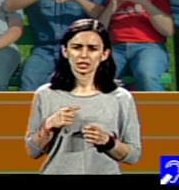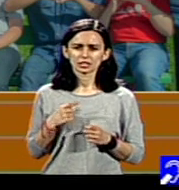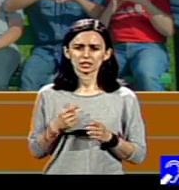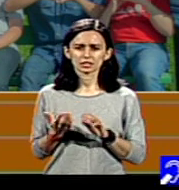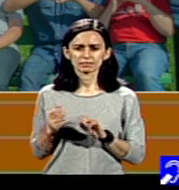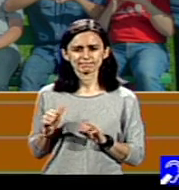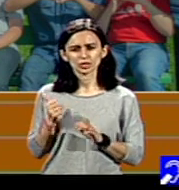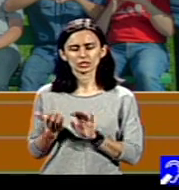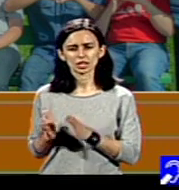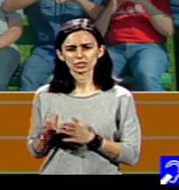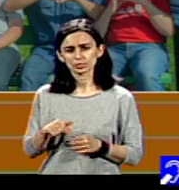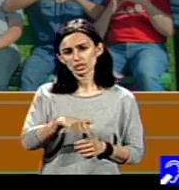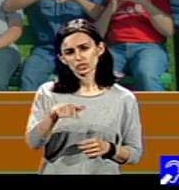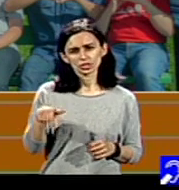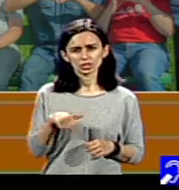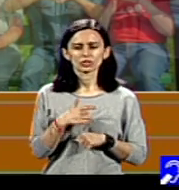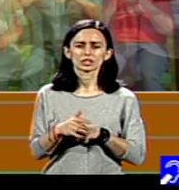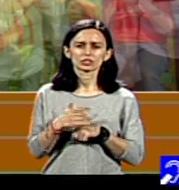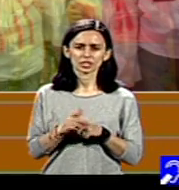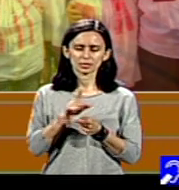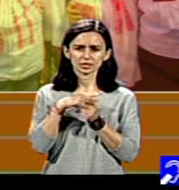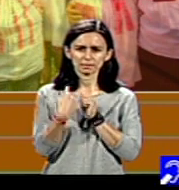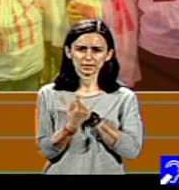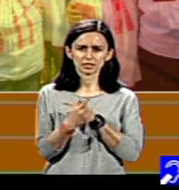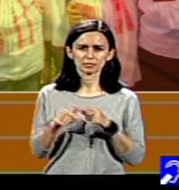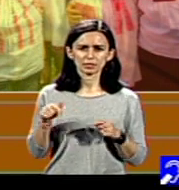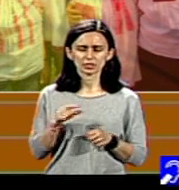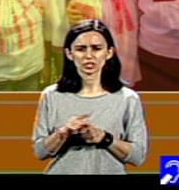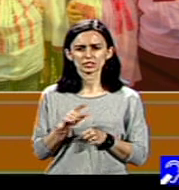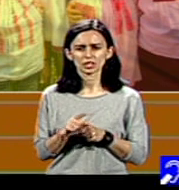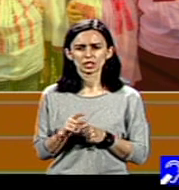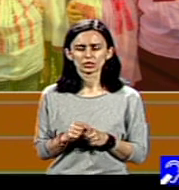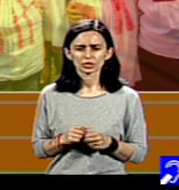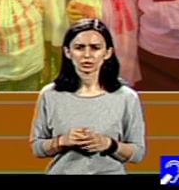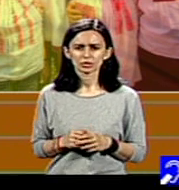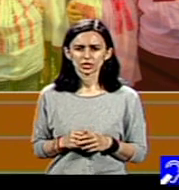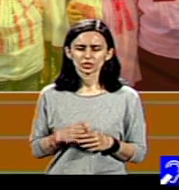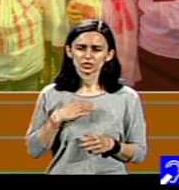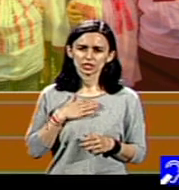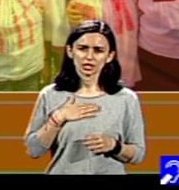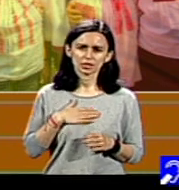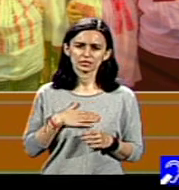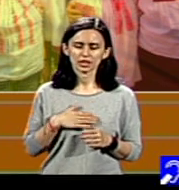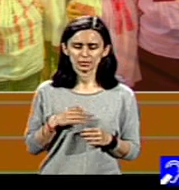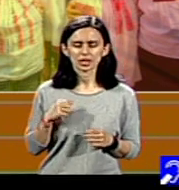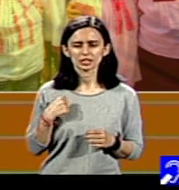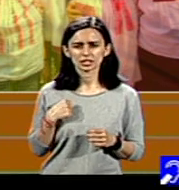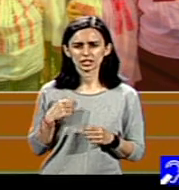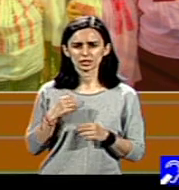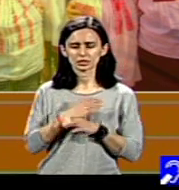Noi încercăm să schimbăm acest lucru și ne orientăm mult spre tinerii cu disabilități, spre cei care